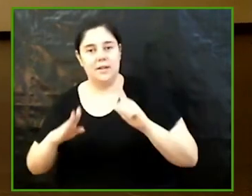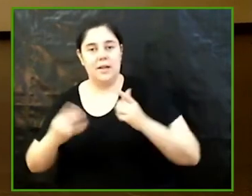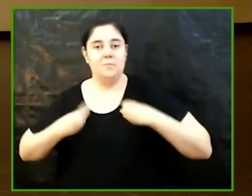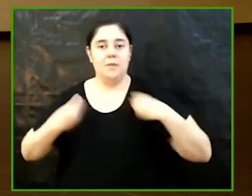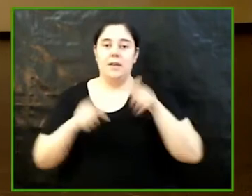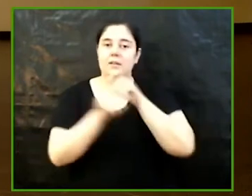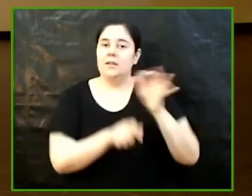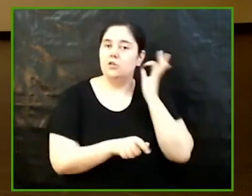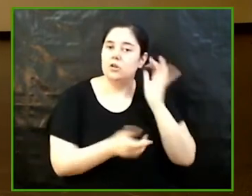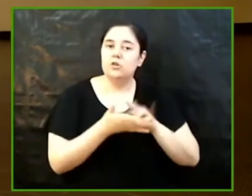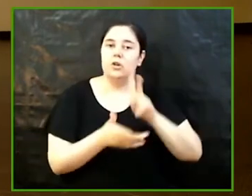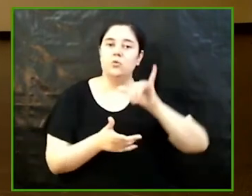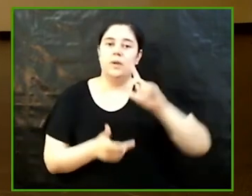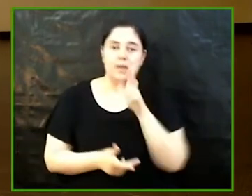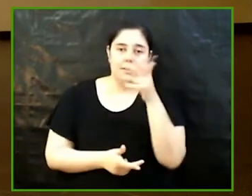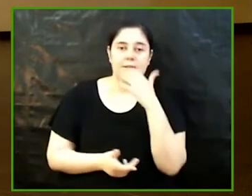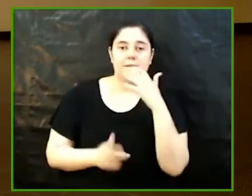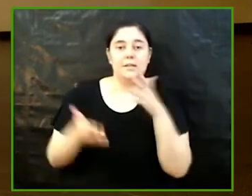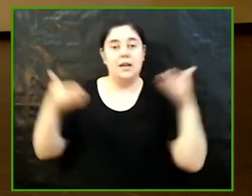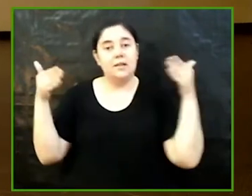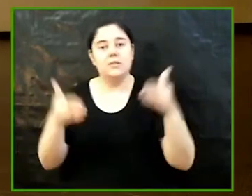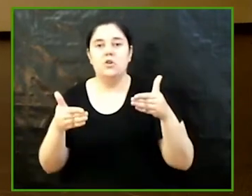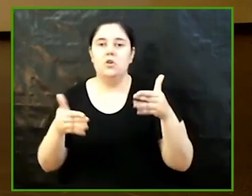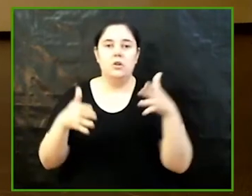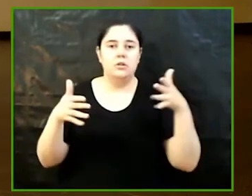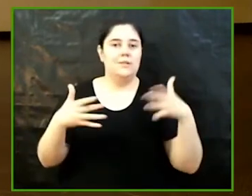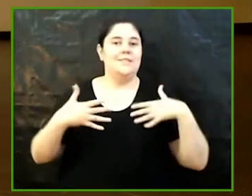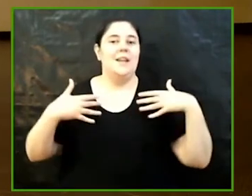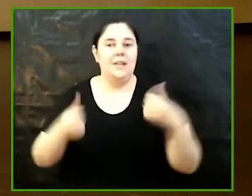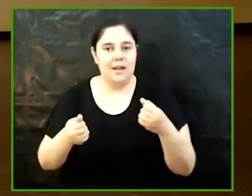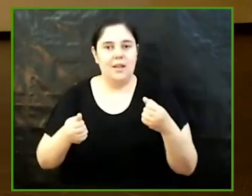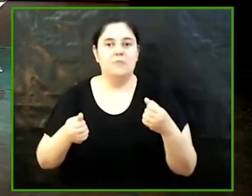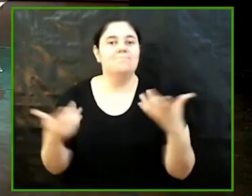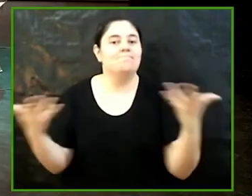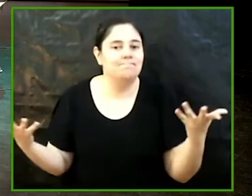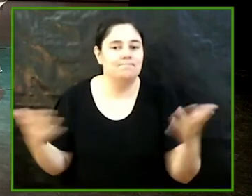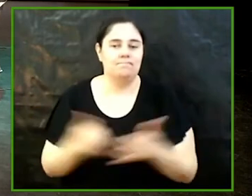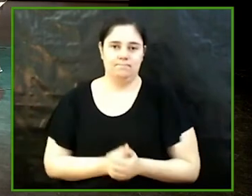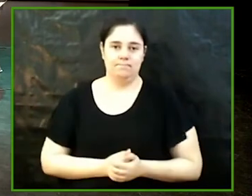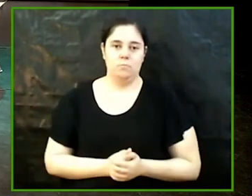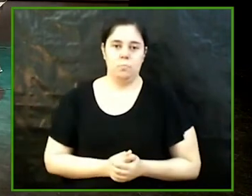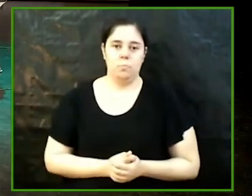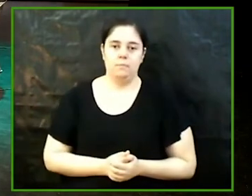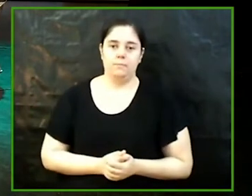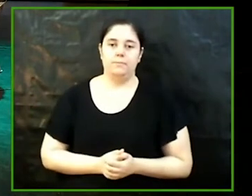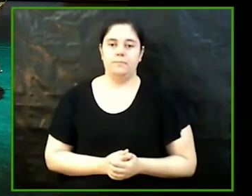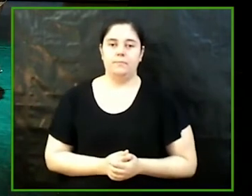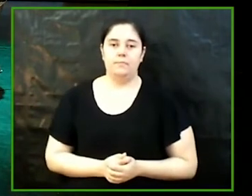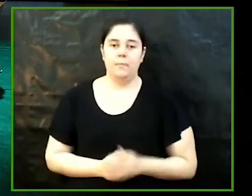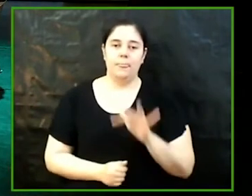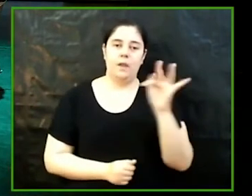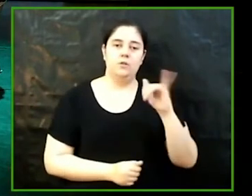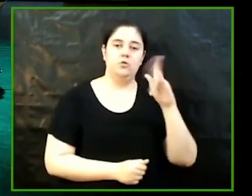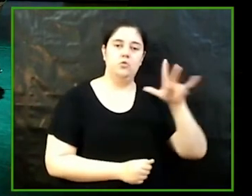amb VIH respecte a l'atenció sanitària rebuda tutor Juan Manuel Leiva Moral Júlia com